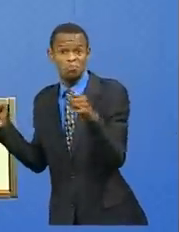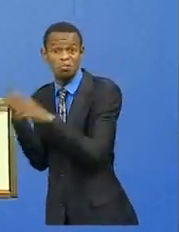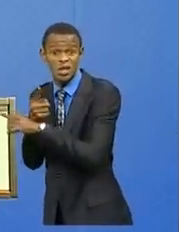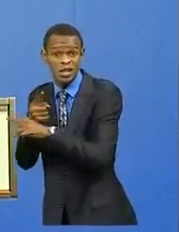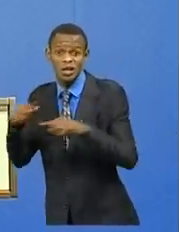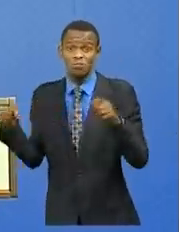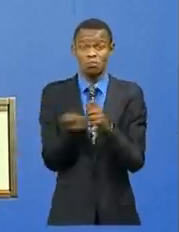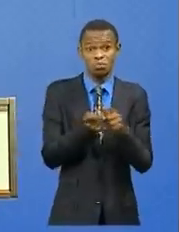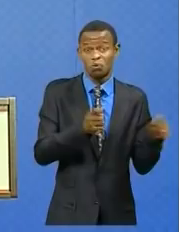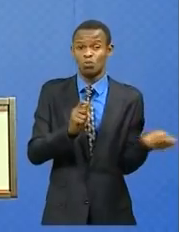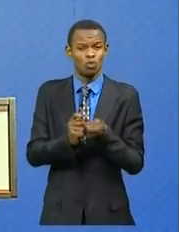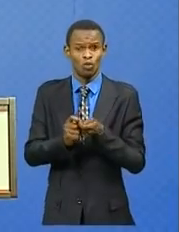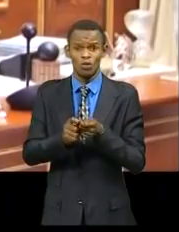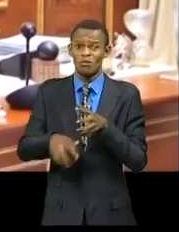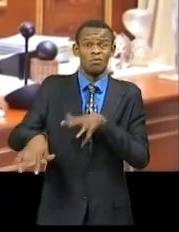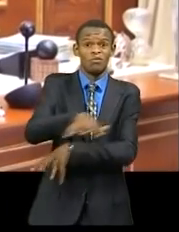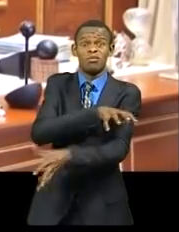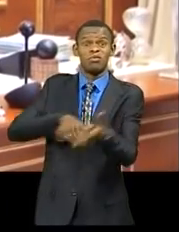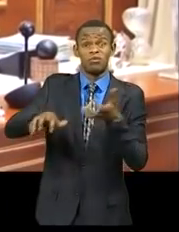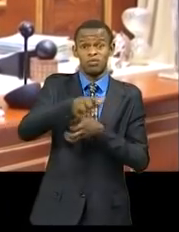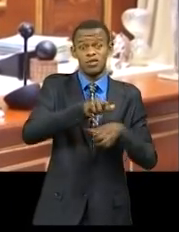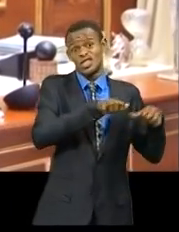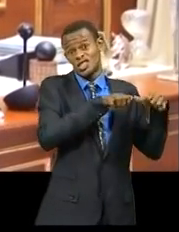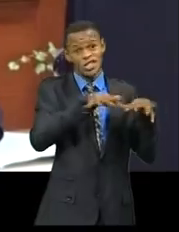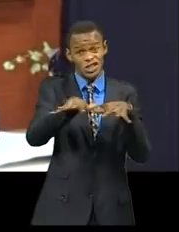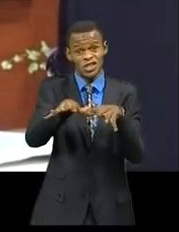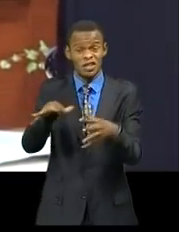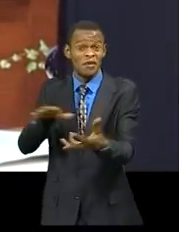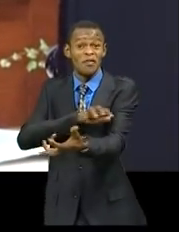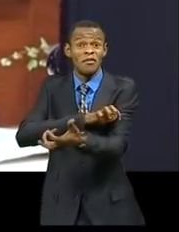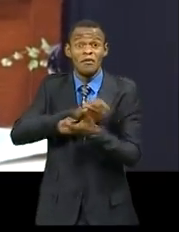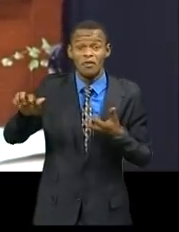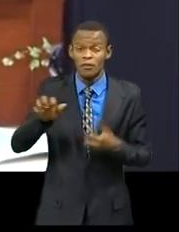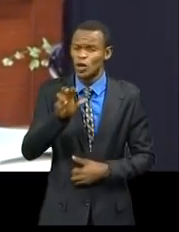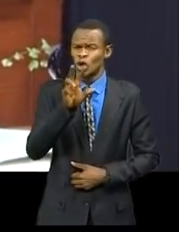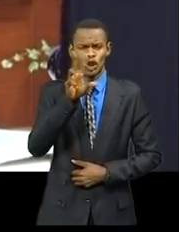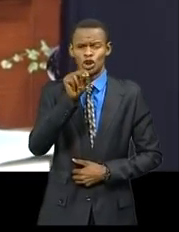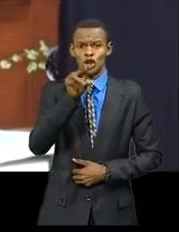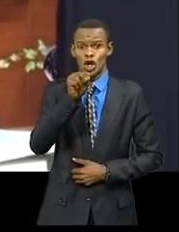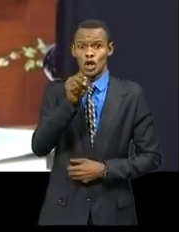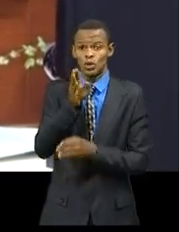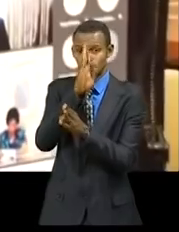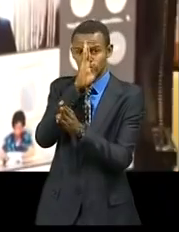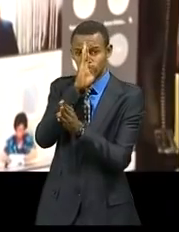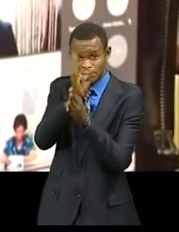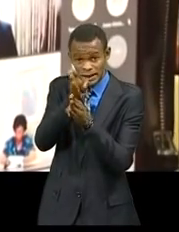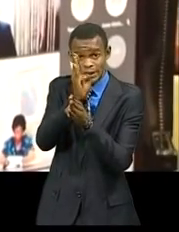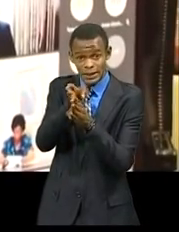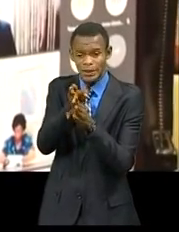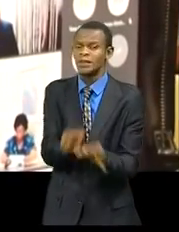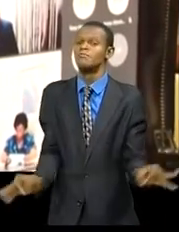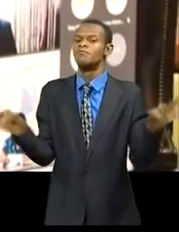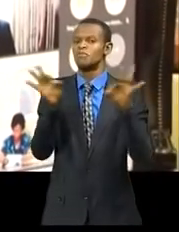un cercle vicieux des violences. La justice doit passer par le droit et le respect des lois. Il a